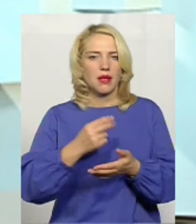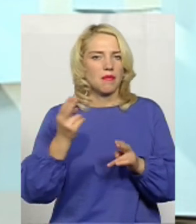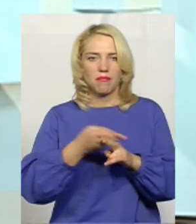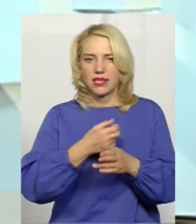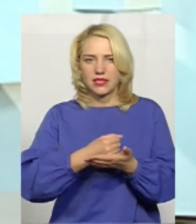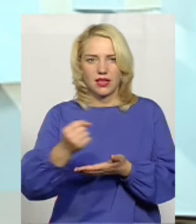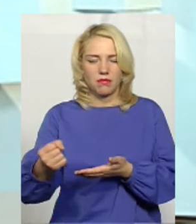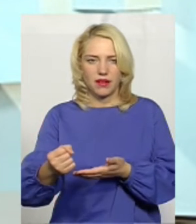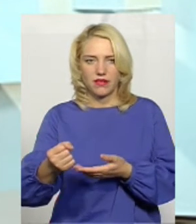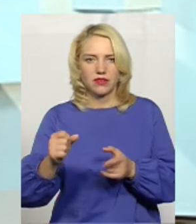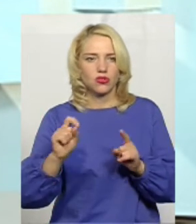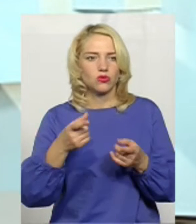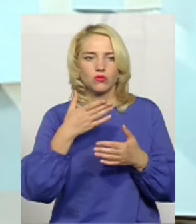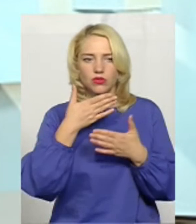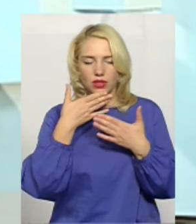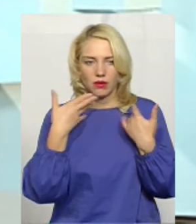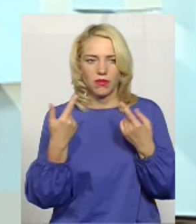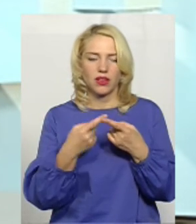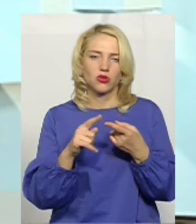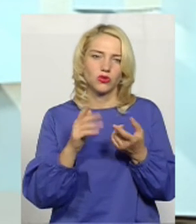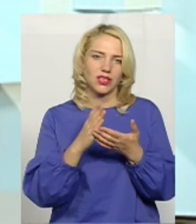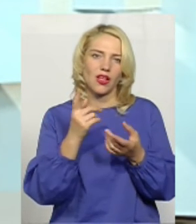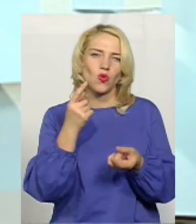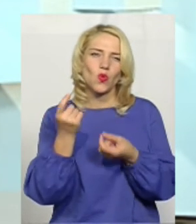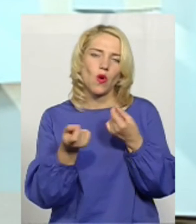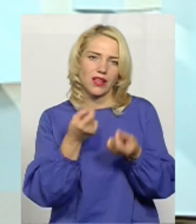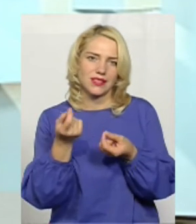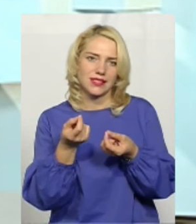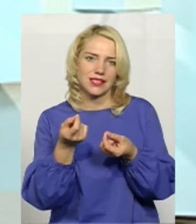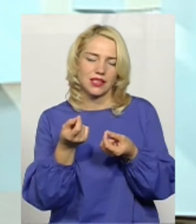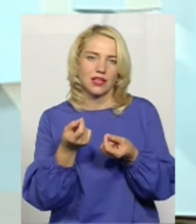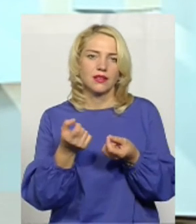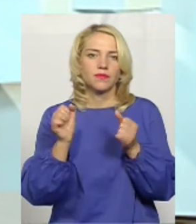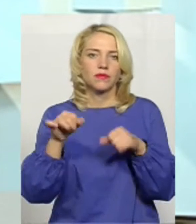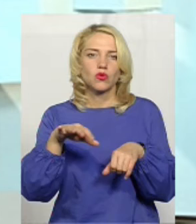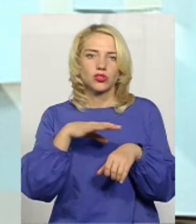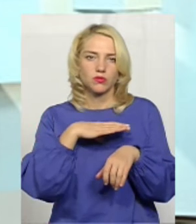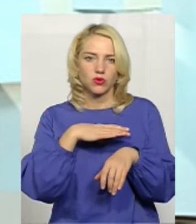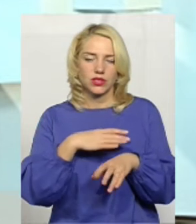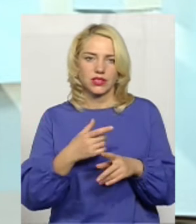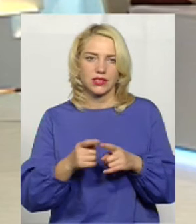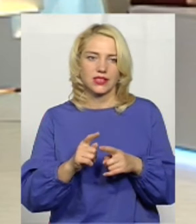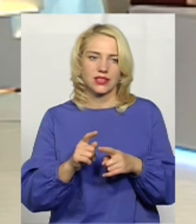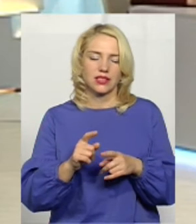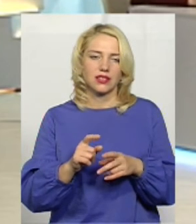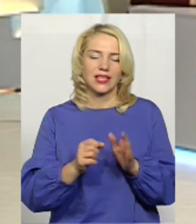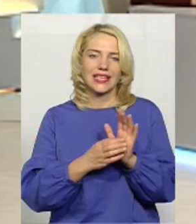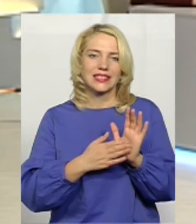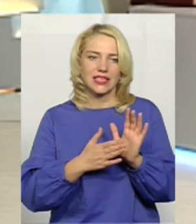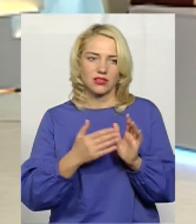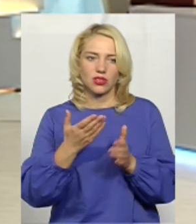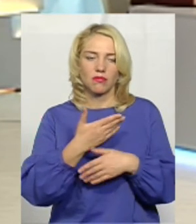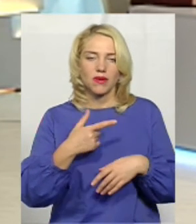лікаря. Чому немає? Ну, напевне, тут є певні нюанси, може саме із реєстрацією. Ми